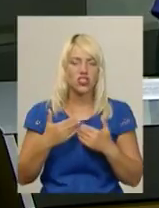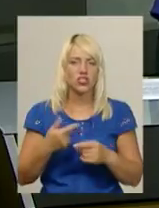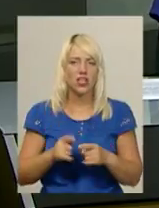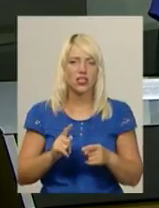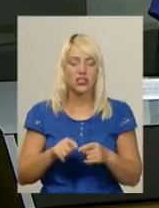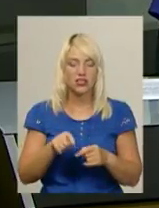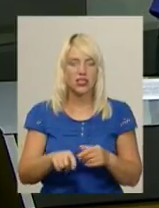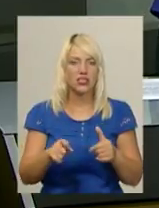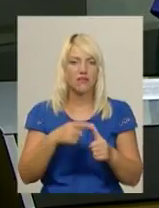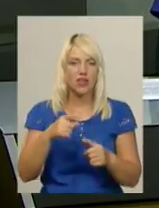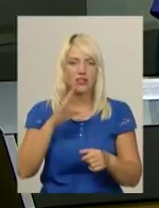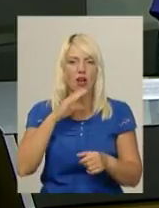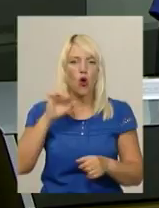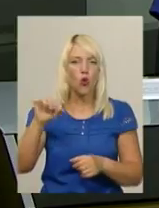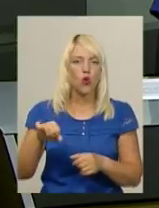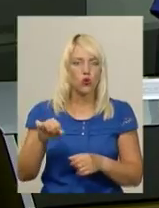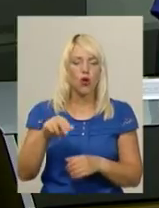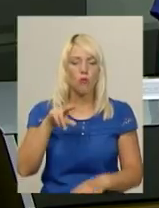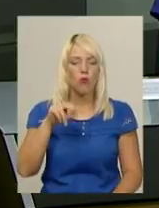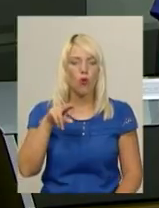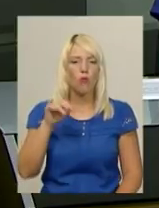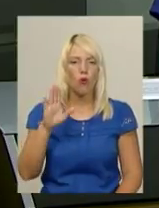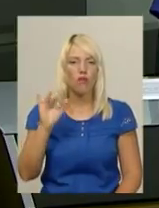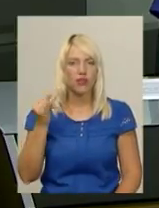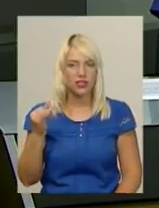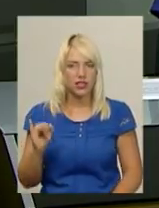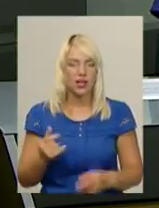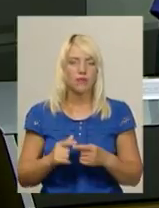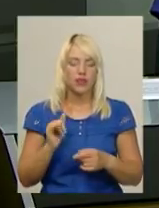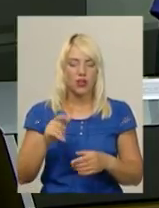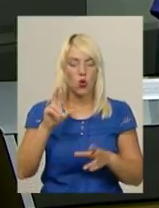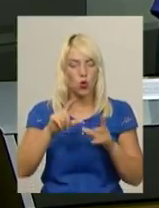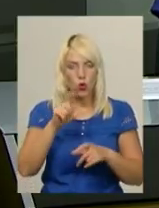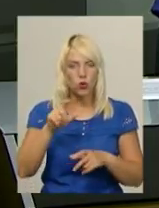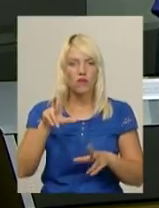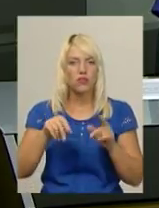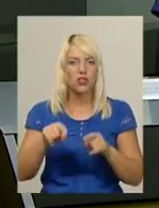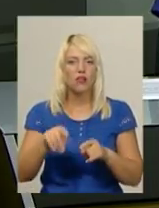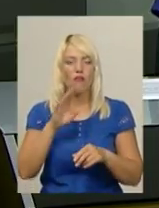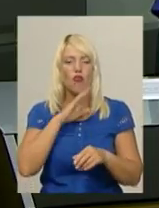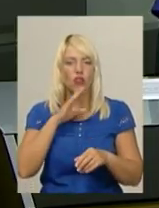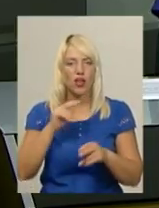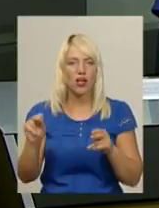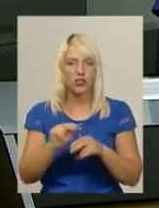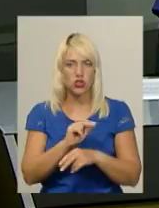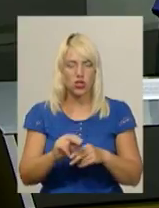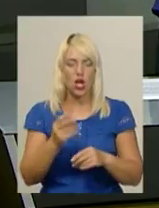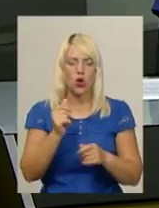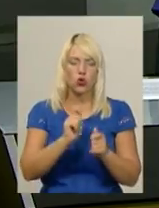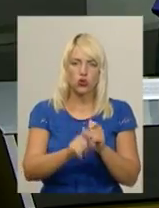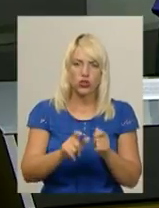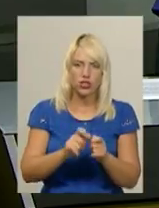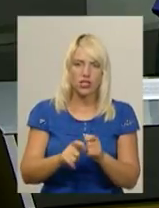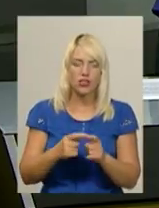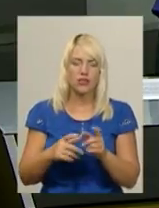зветься Поповим. Місцеві селяни вважають, що вода в ньому цілюща. Парафіяни жертвували гроші, будматеріали на купіль та громадою